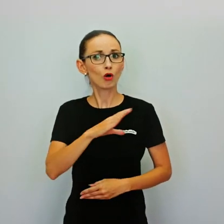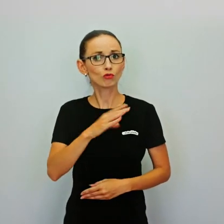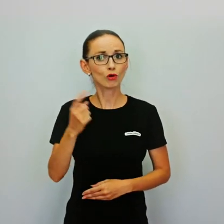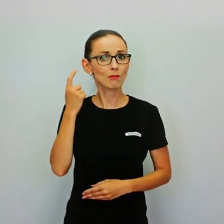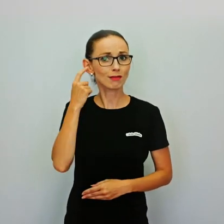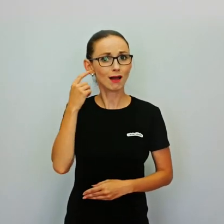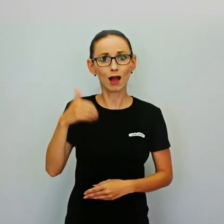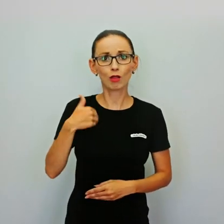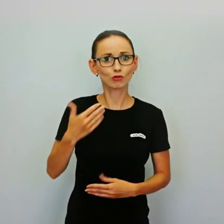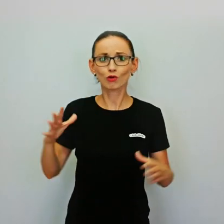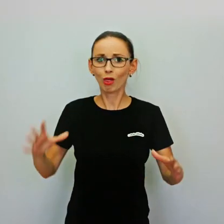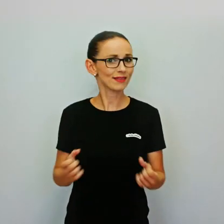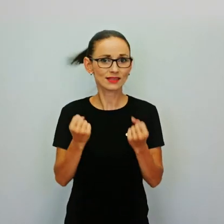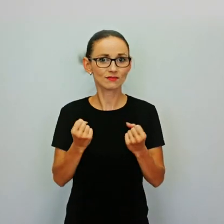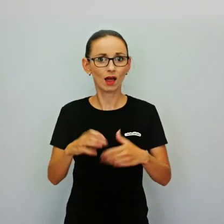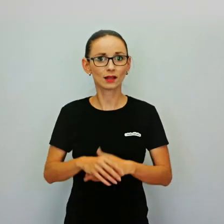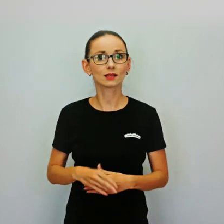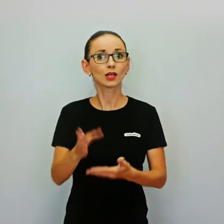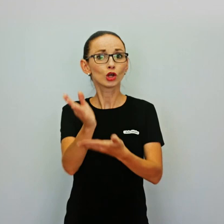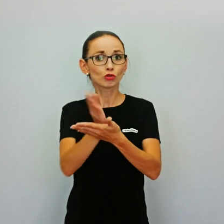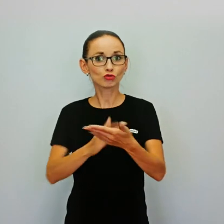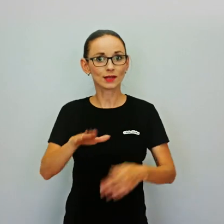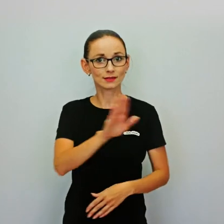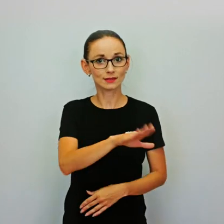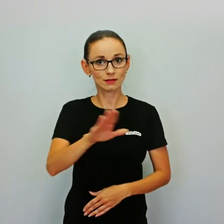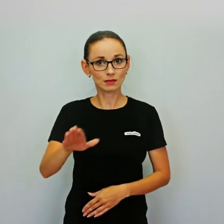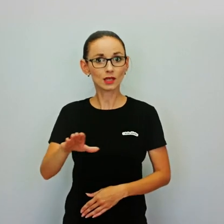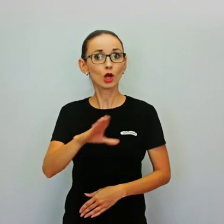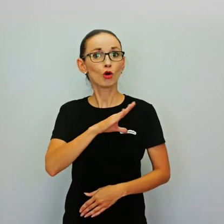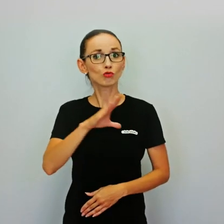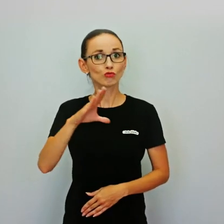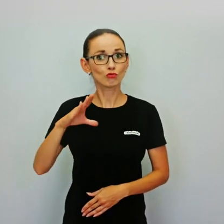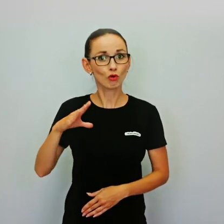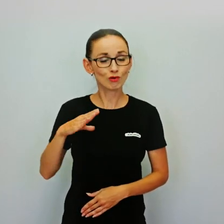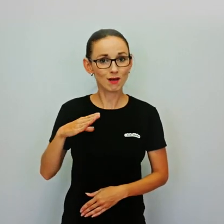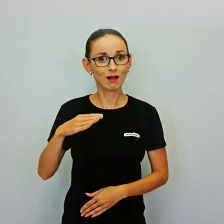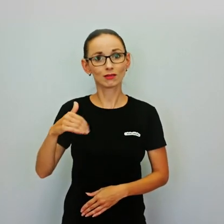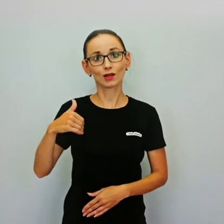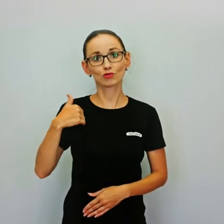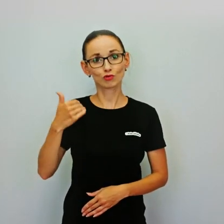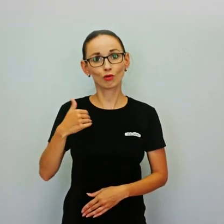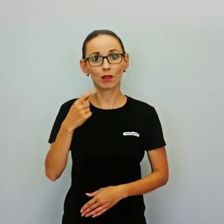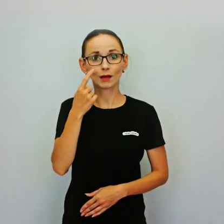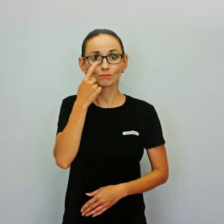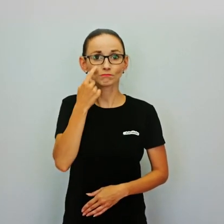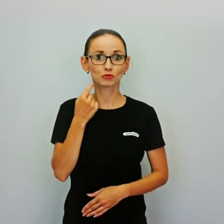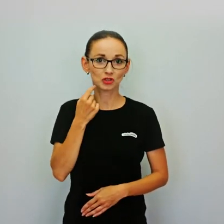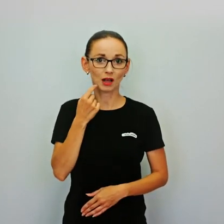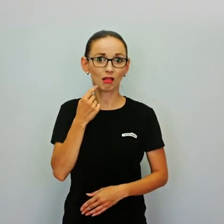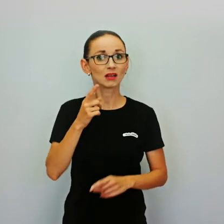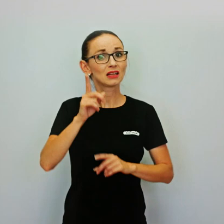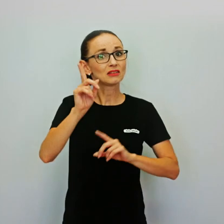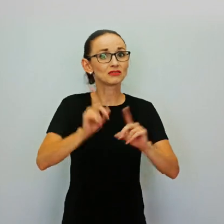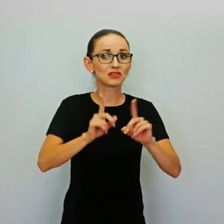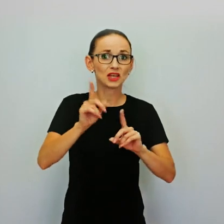svoj význam. Bežná škola nie je vhodná pre všetkých. Je však škoda, ak to tým, ktorí by to vládli,